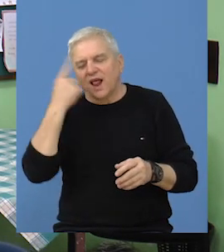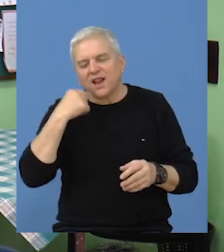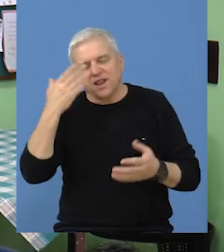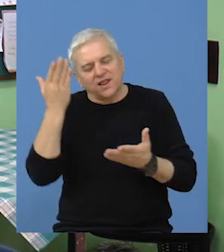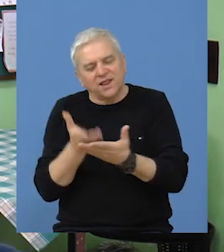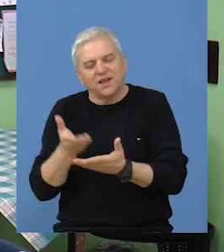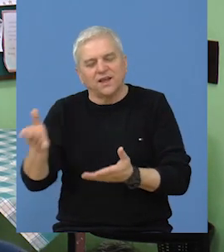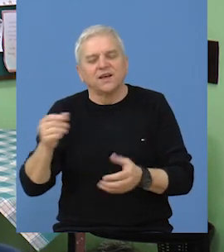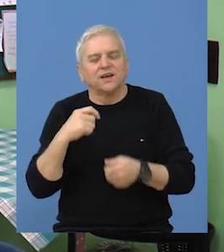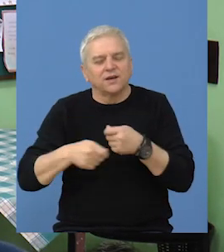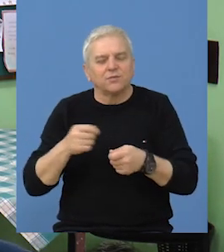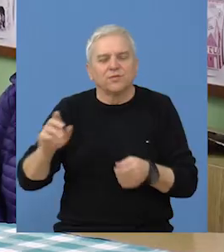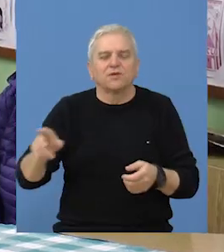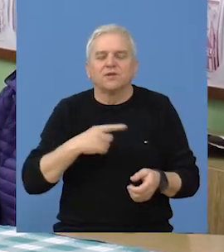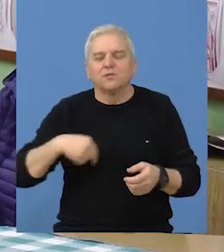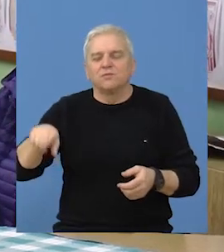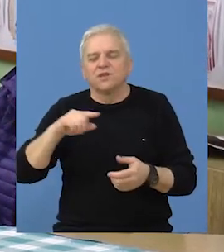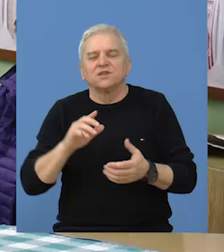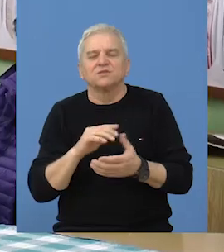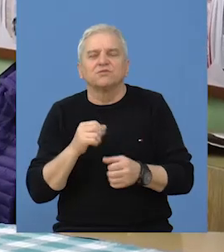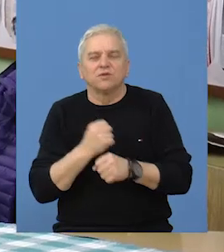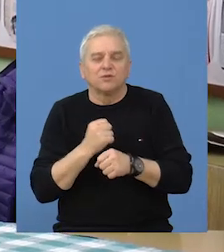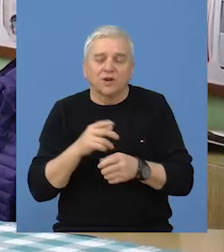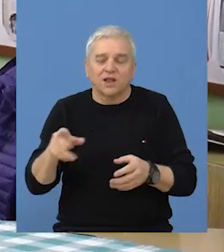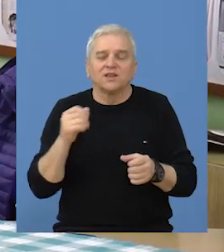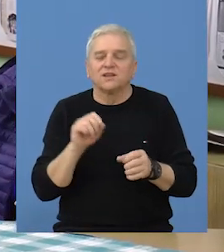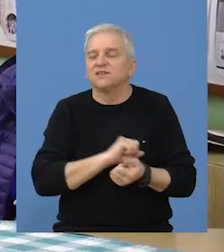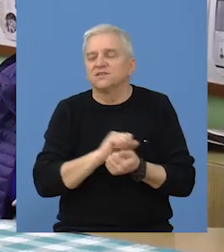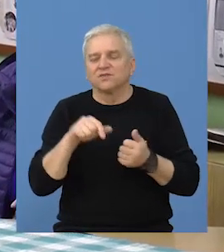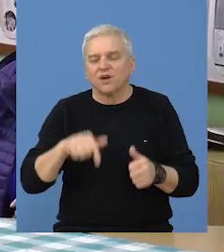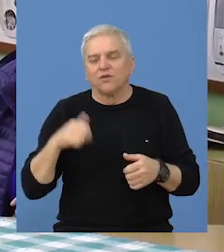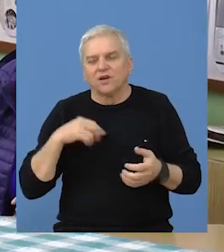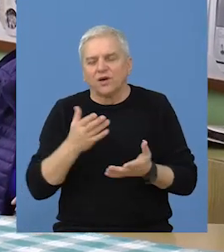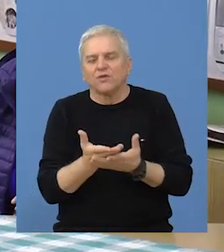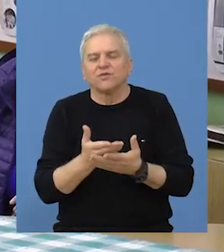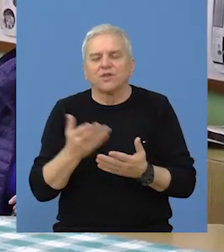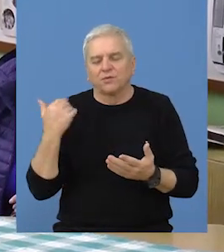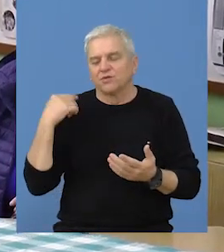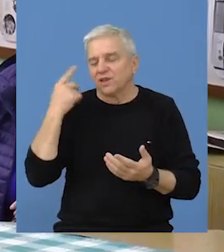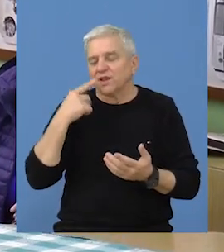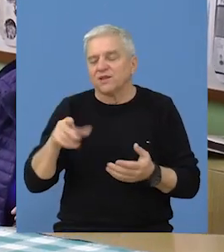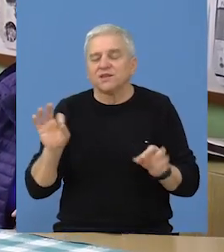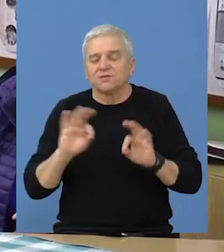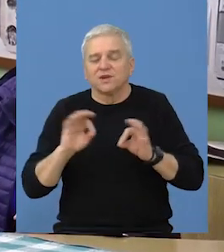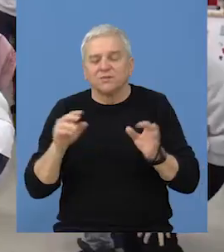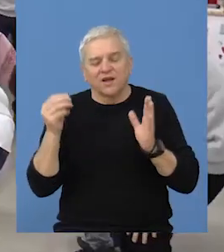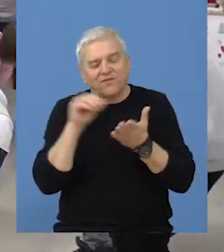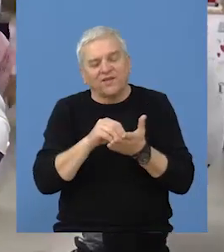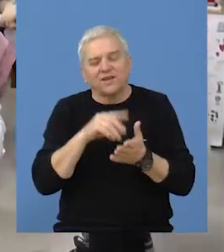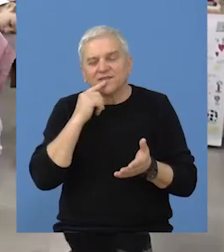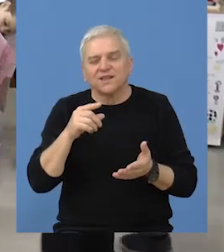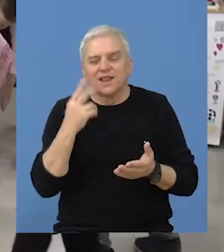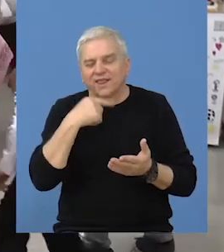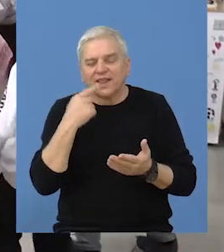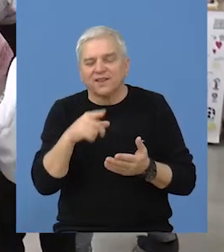njegovog lika i dela. Mi smo inače ove prošle nedelje imali tematsku nedelju